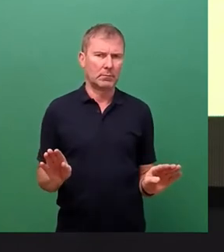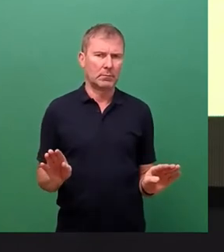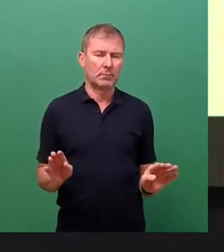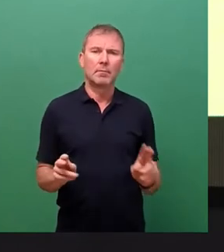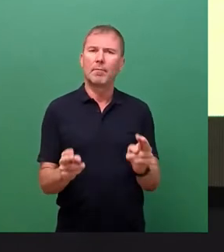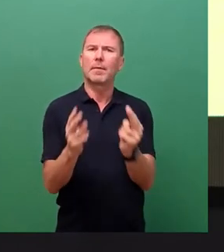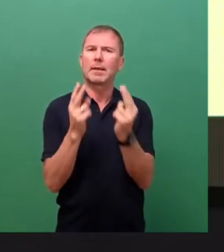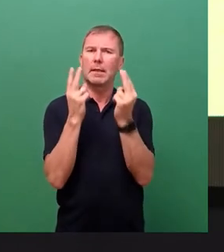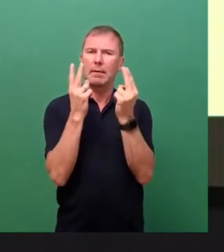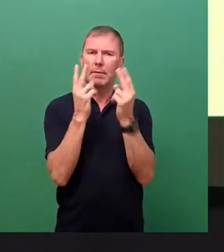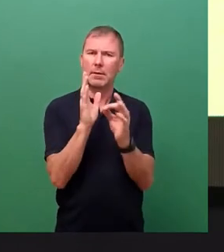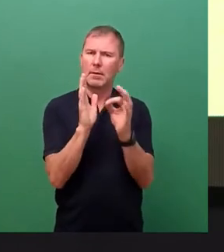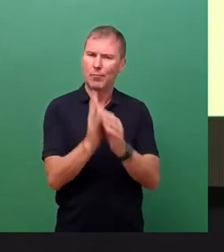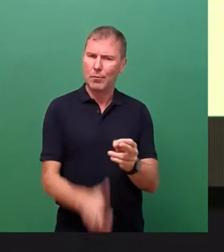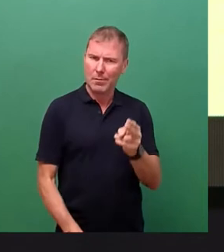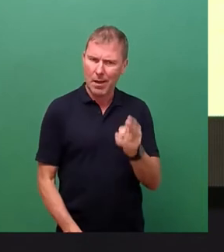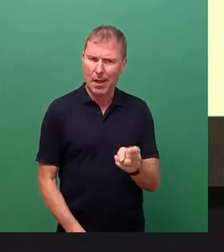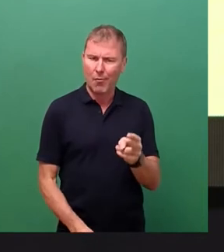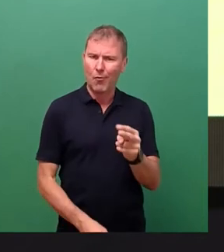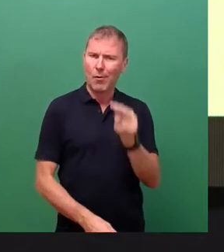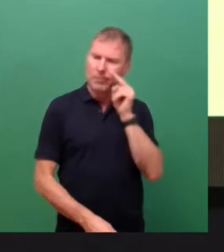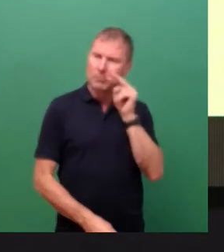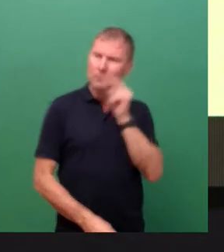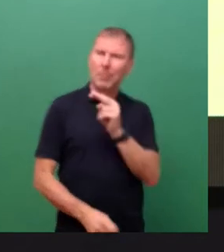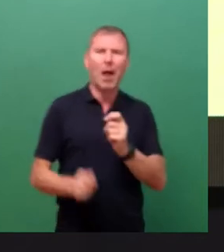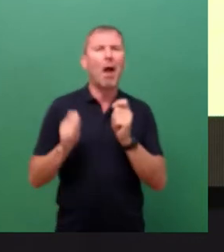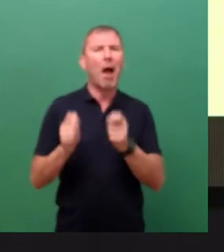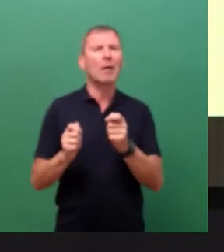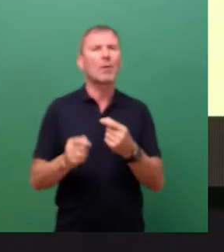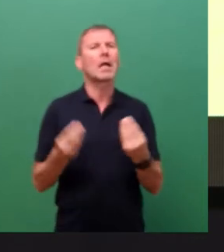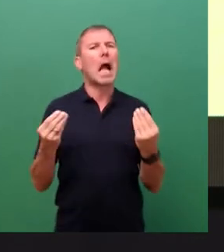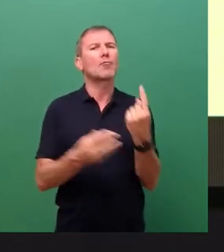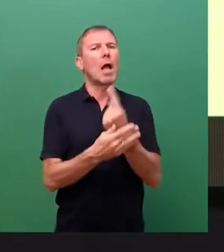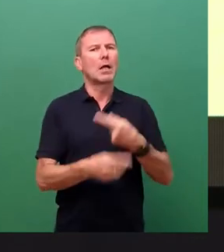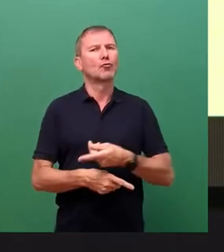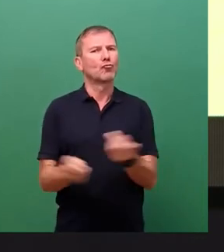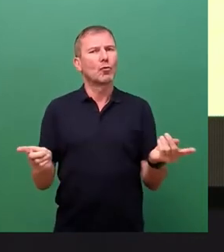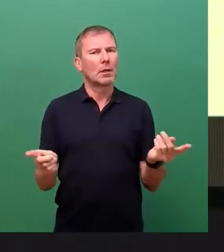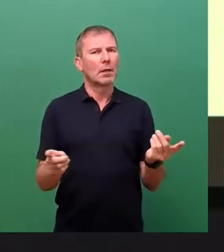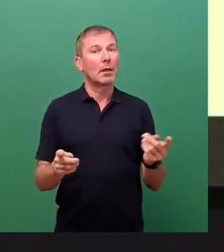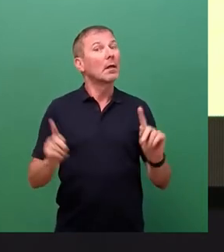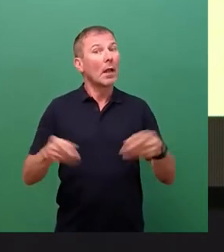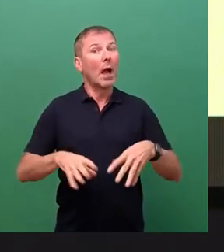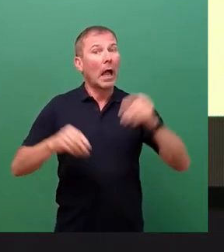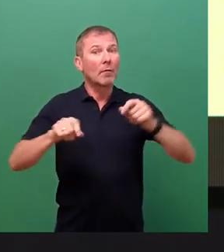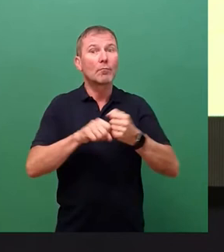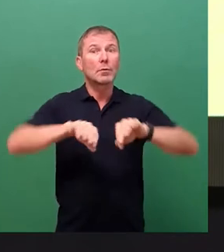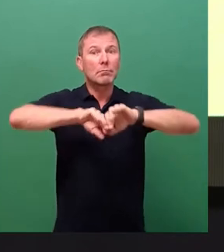erscheint mir außerdem, mit Blick auf den Antrag dieser aktuellen Stunde gleich eingangs zu unterscheiden zwischen